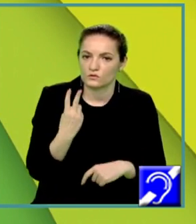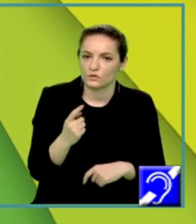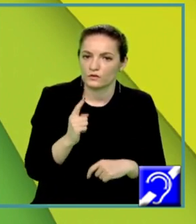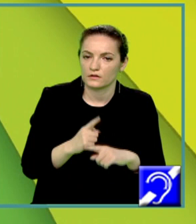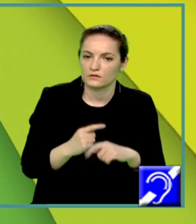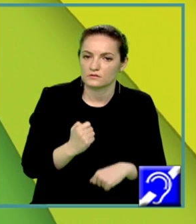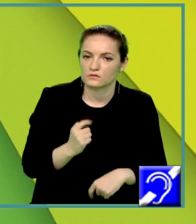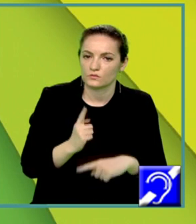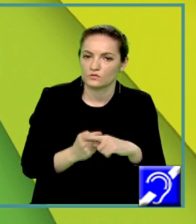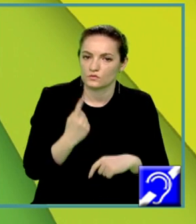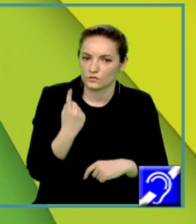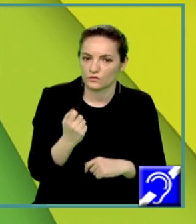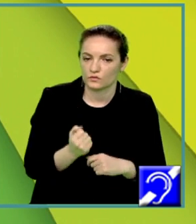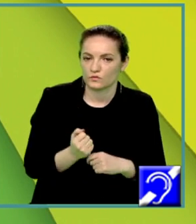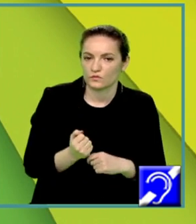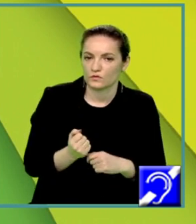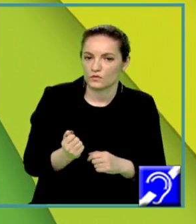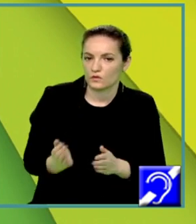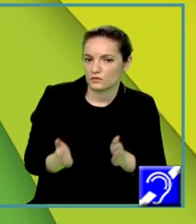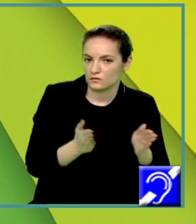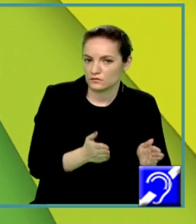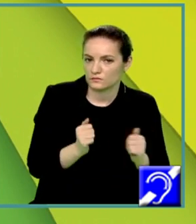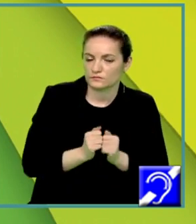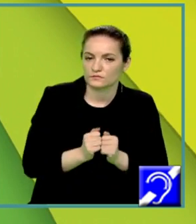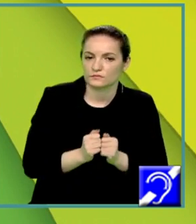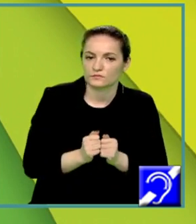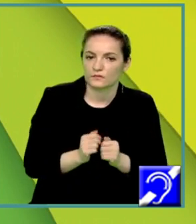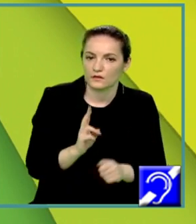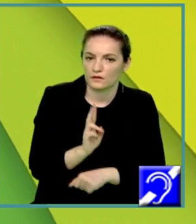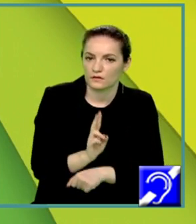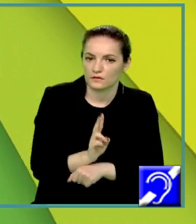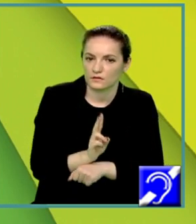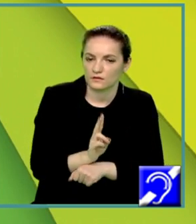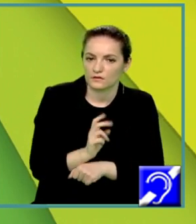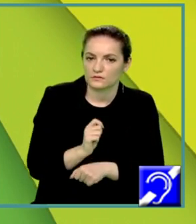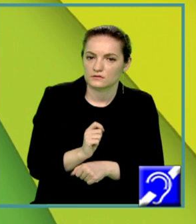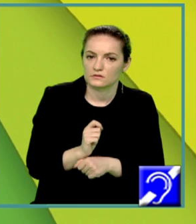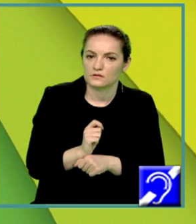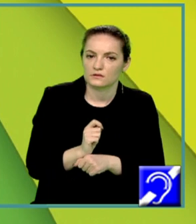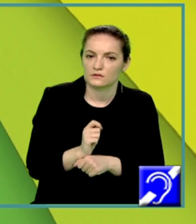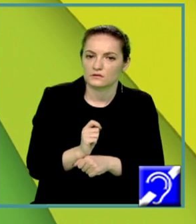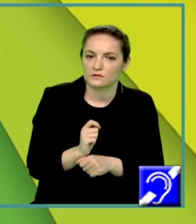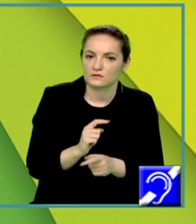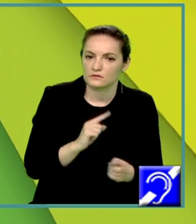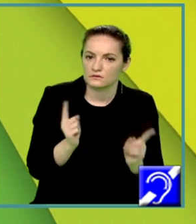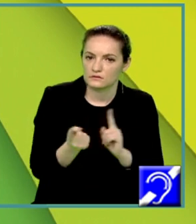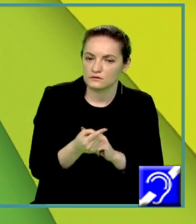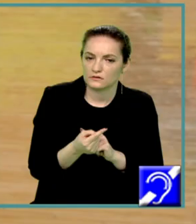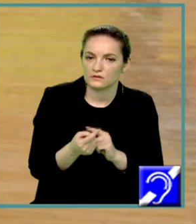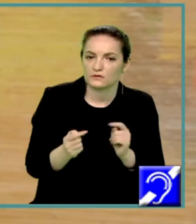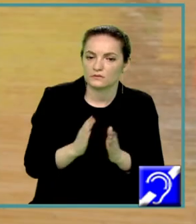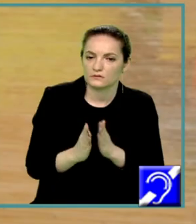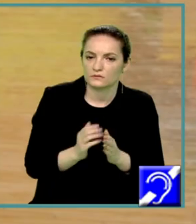1. Trecem totul în primul membru, având grijă că atunci când trecem dintr-un membru în altul se modifică semnul.